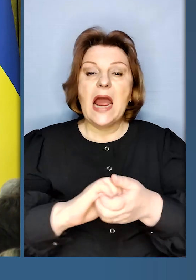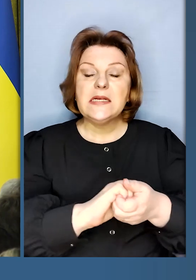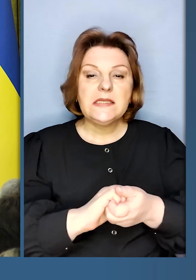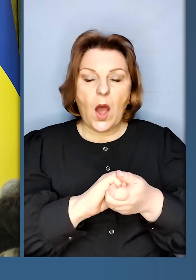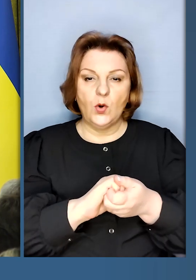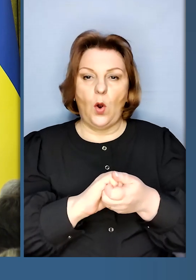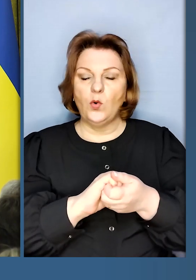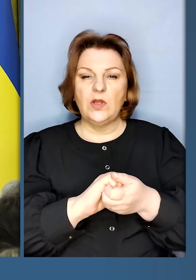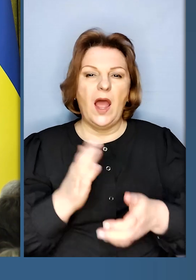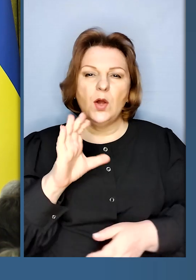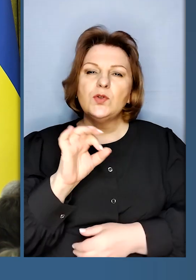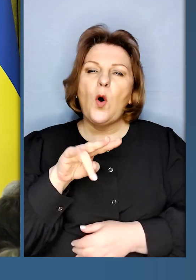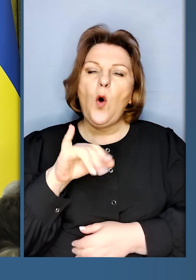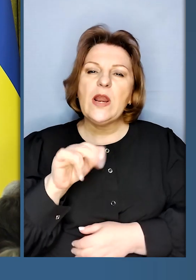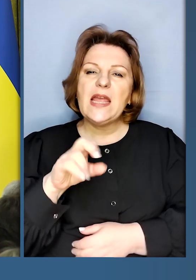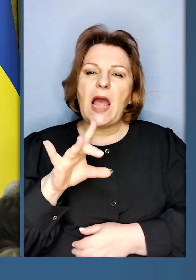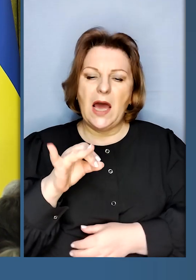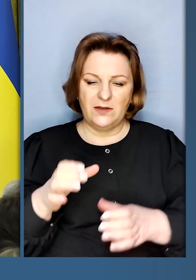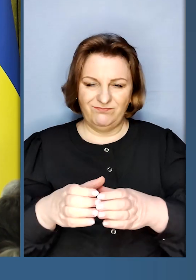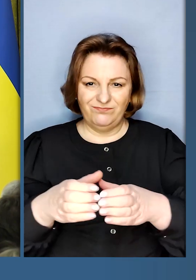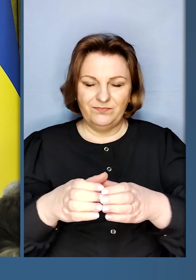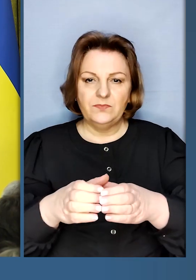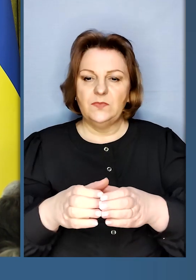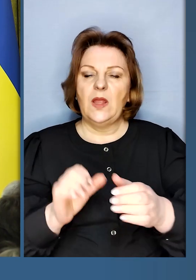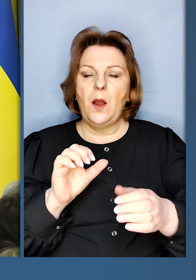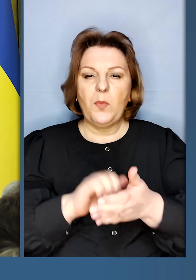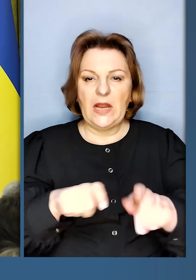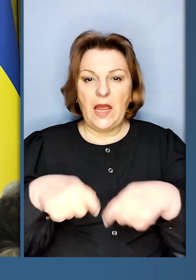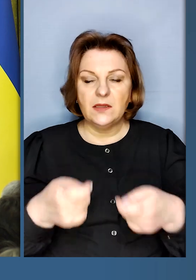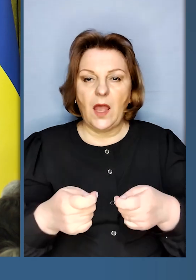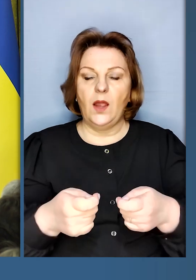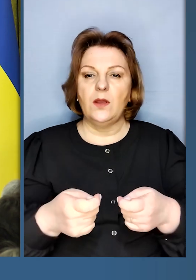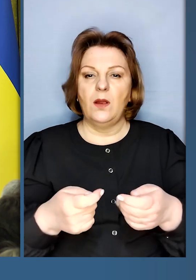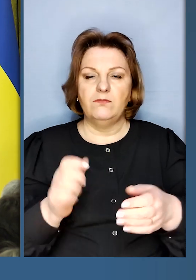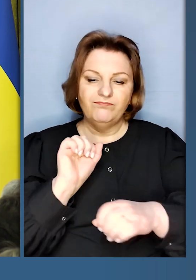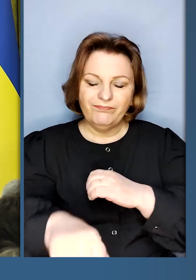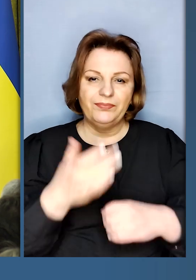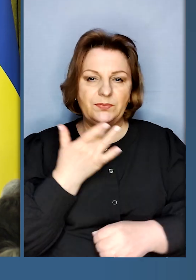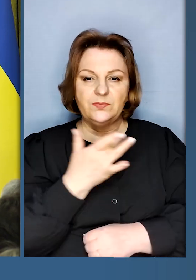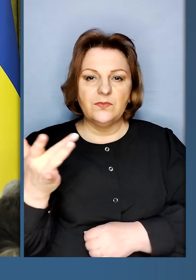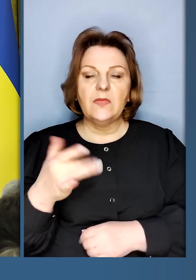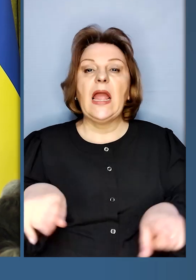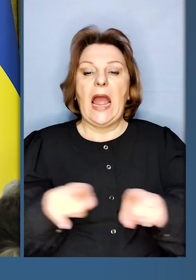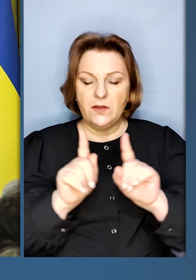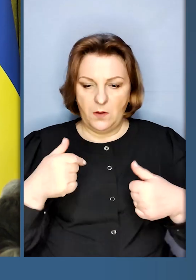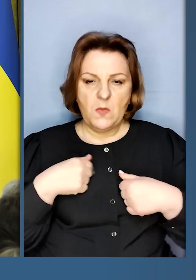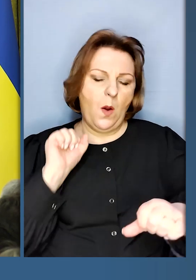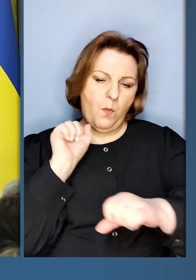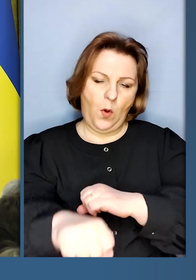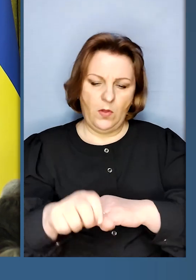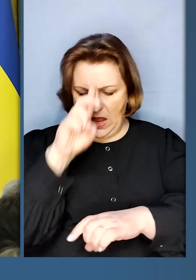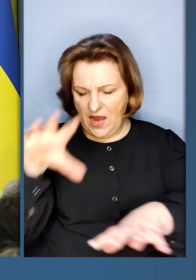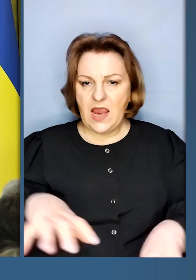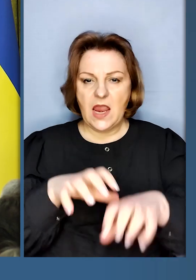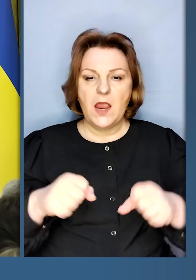солідарність спричинилися до впадіння комунізму, так Україна за підтримки союзників подолає цю